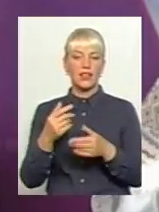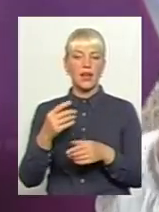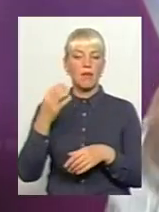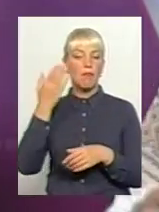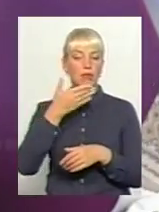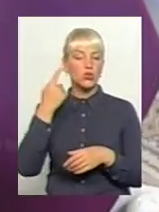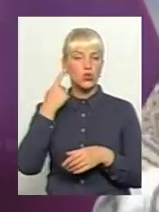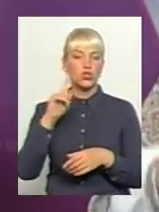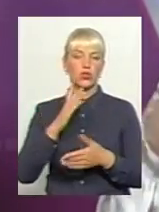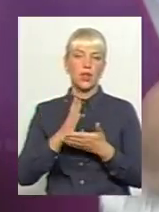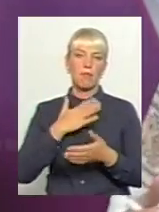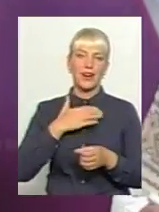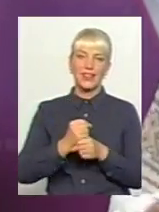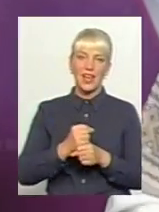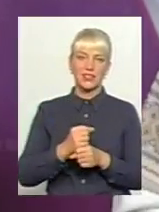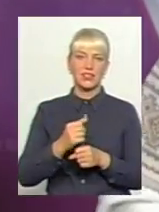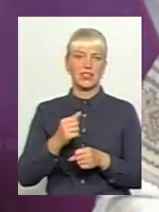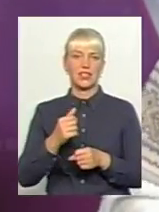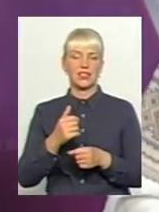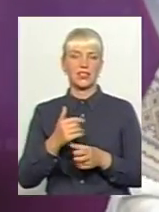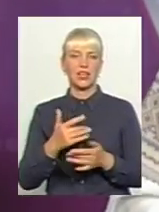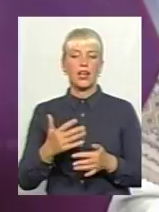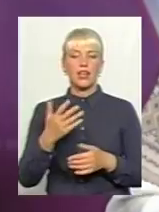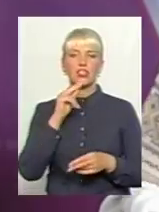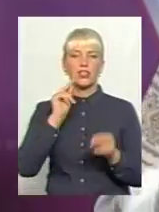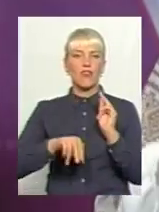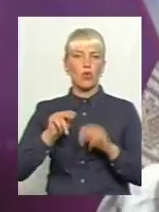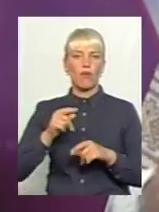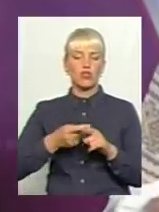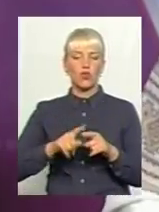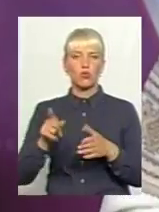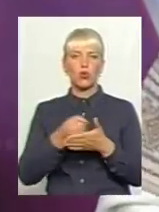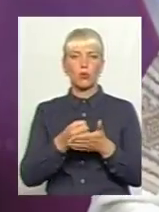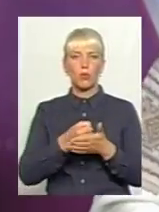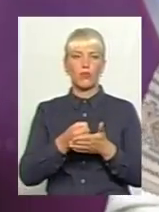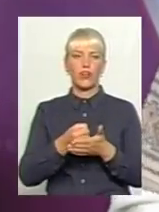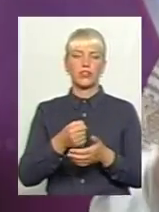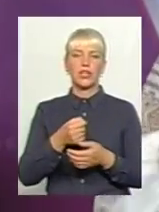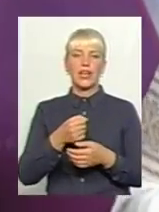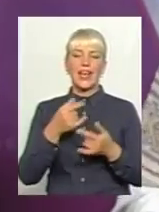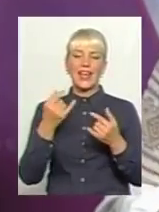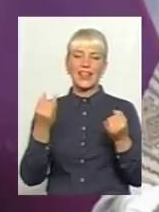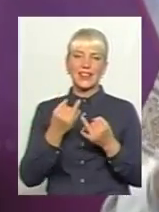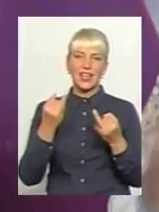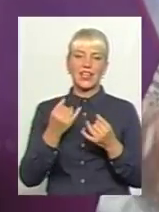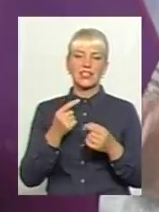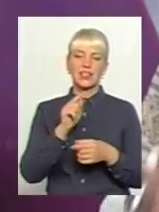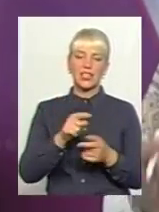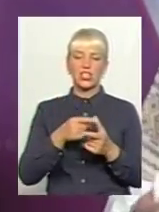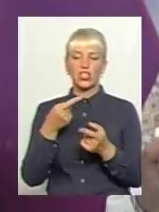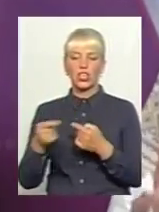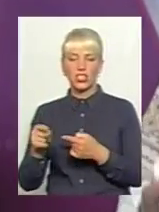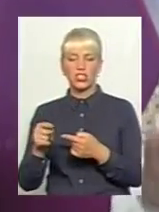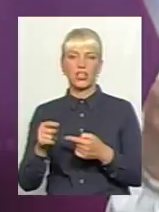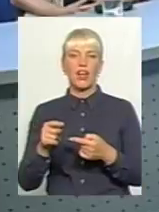що є претензії, і є їх там звинувачують в тому, що вони лобіюють інтереси тих чи інших виробників, неякісний діаліз. Скажіть, якої